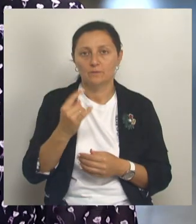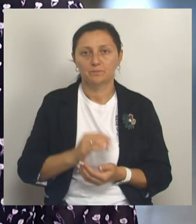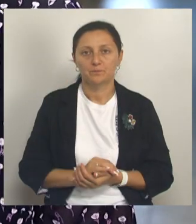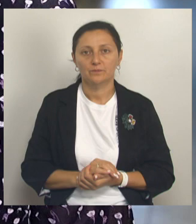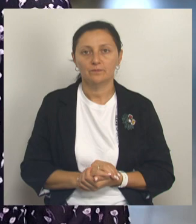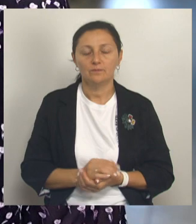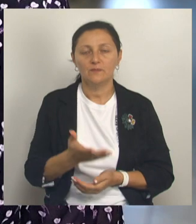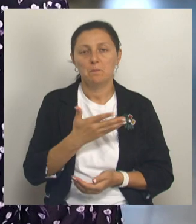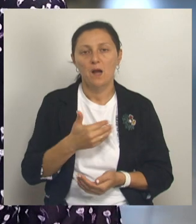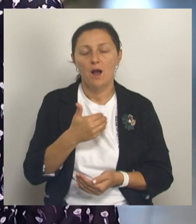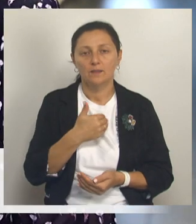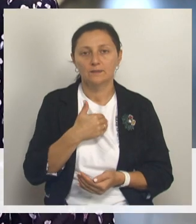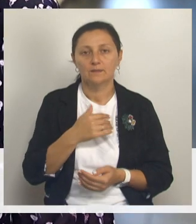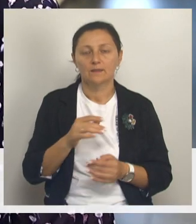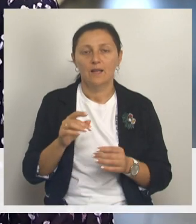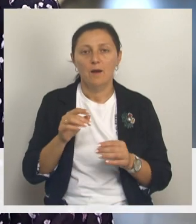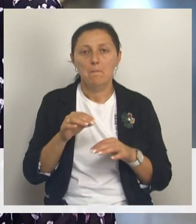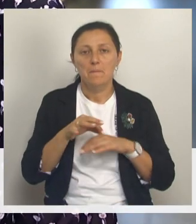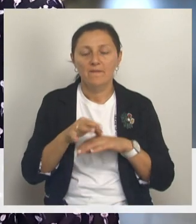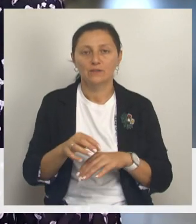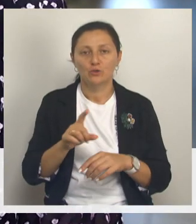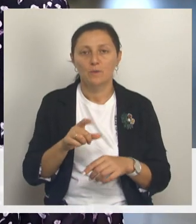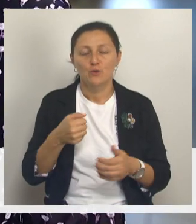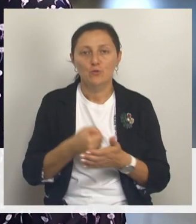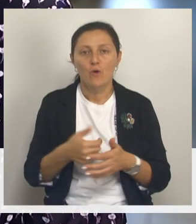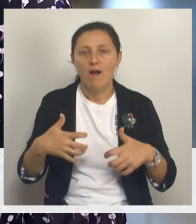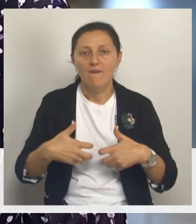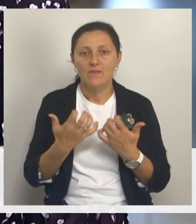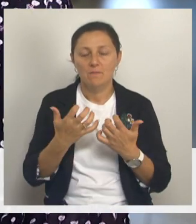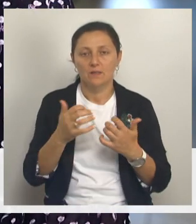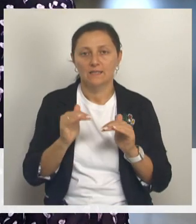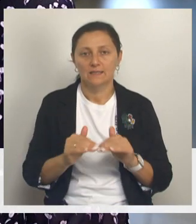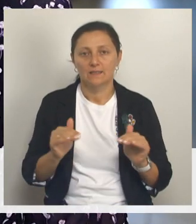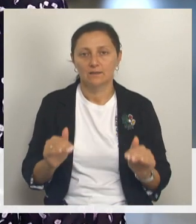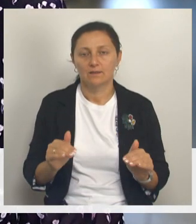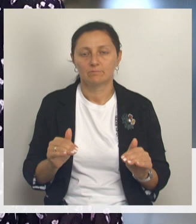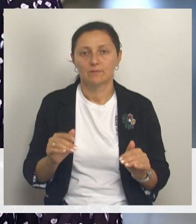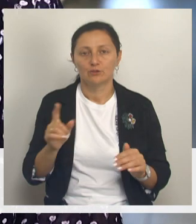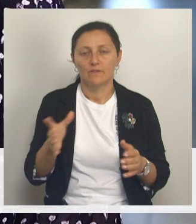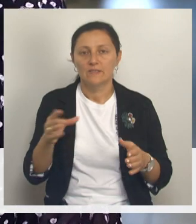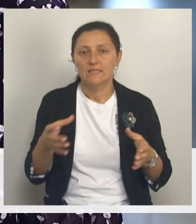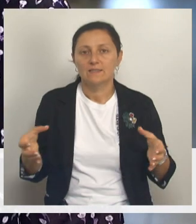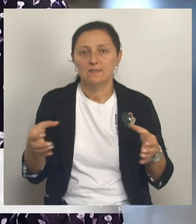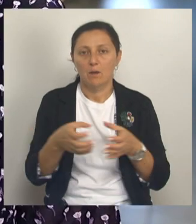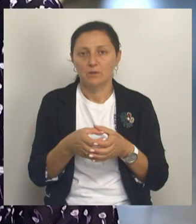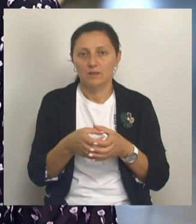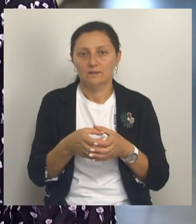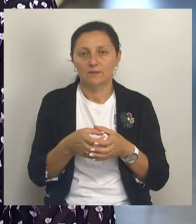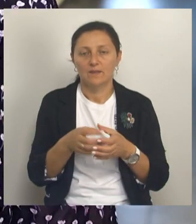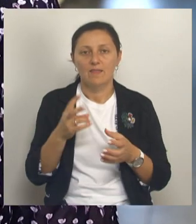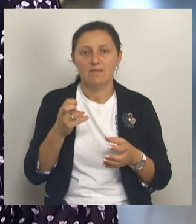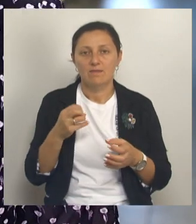хотим довести до автоматизма умения детей, прежде всего, собраться, не